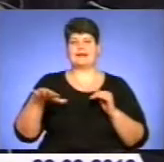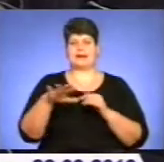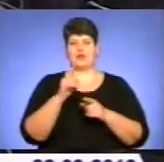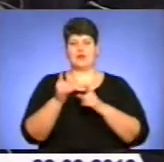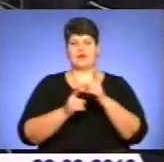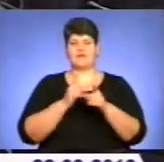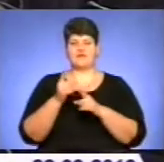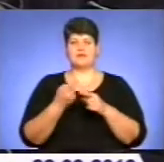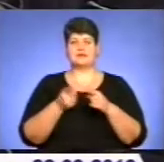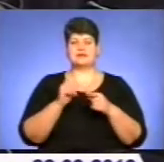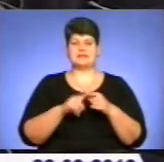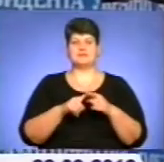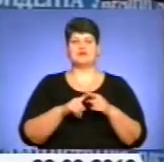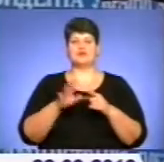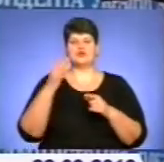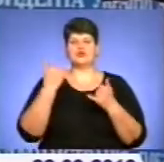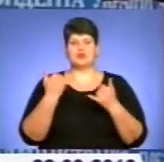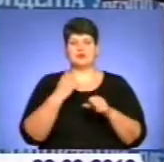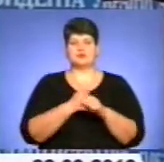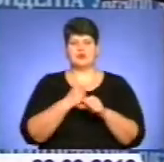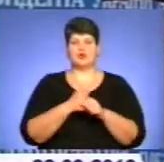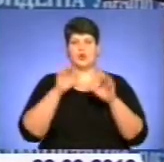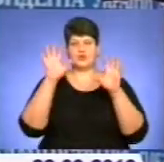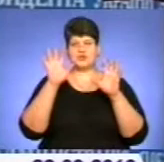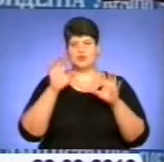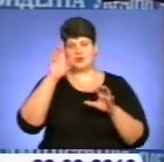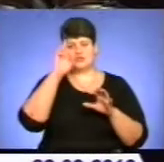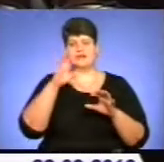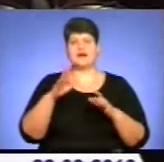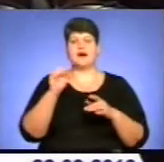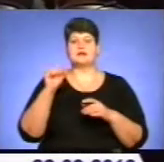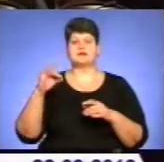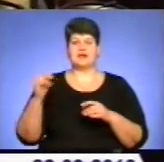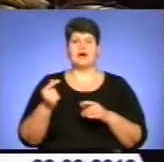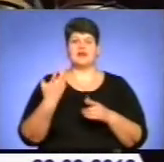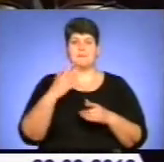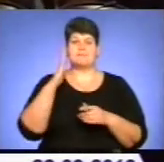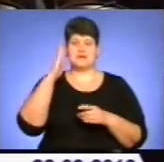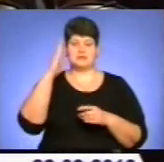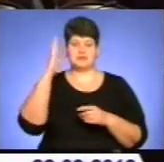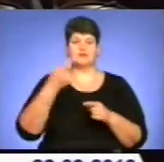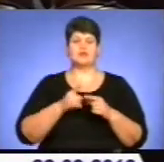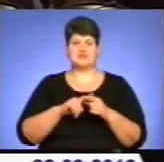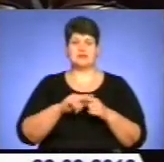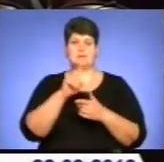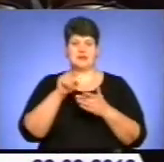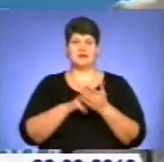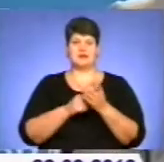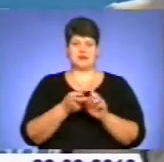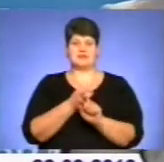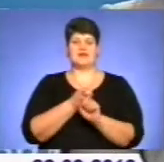реформи. Адже над засадами останньої нині працює Конституційна асамблея. Утім, каже, що перспективно ці питання пов'язані.